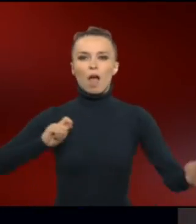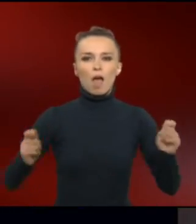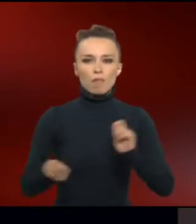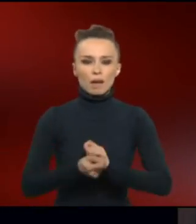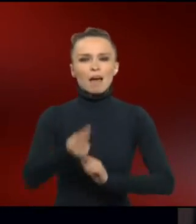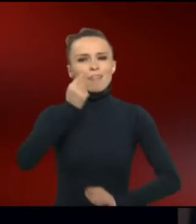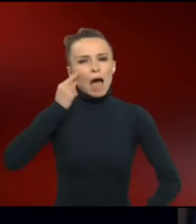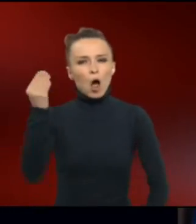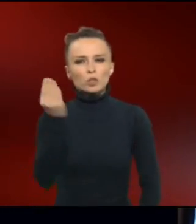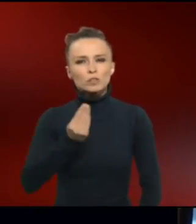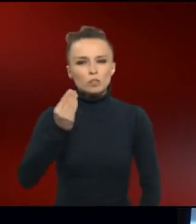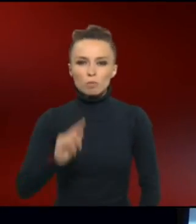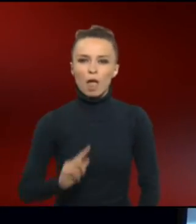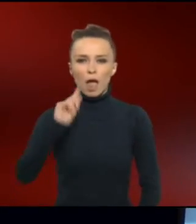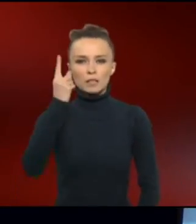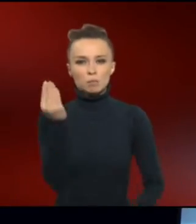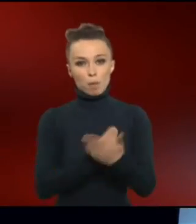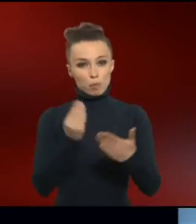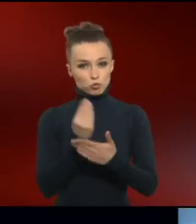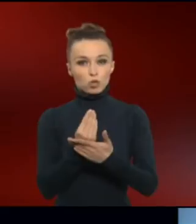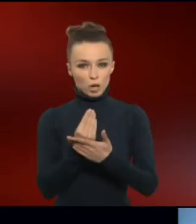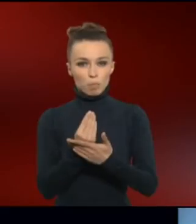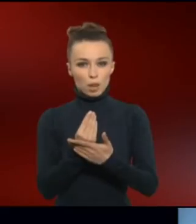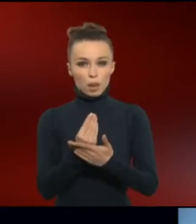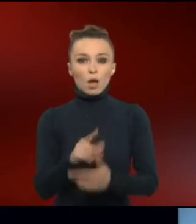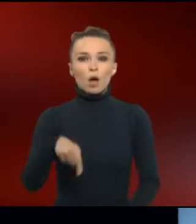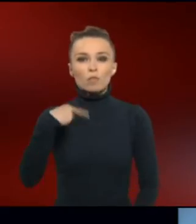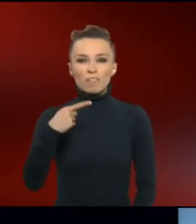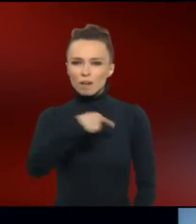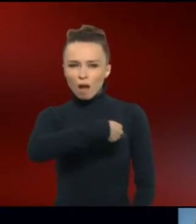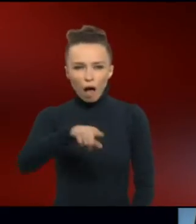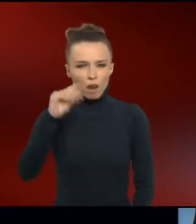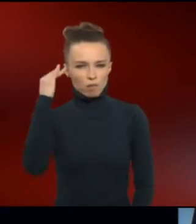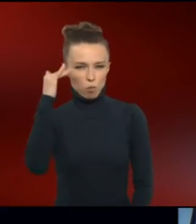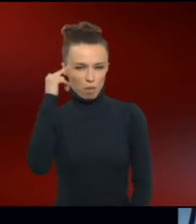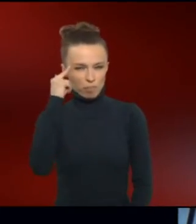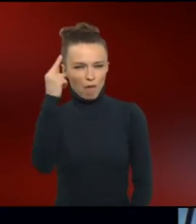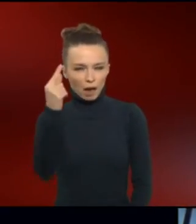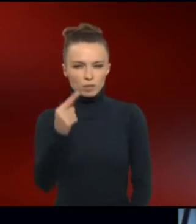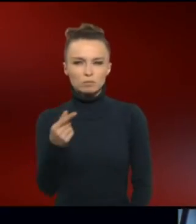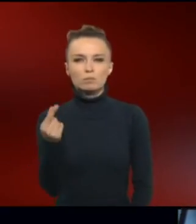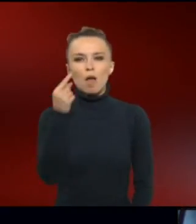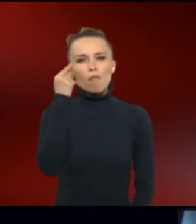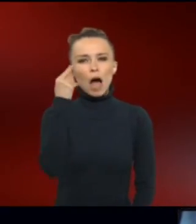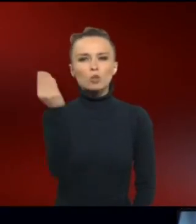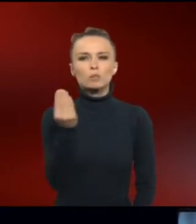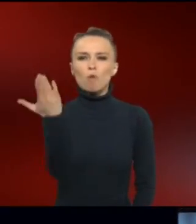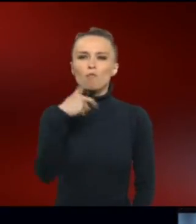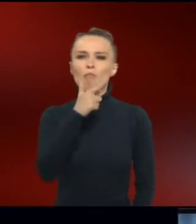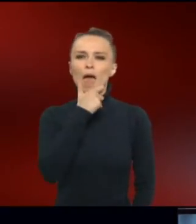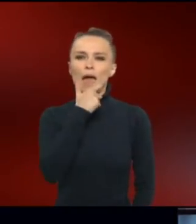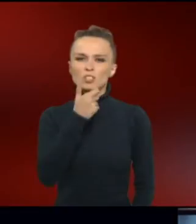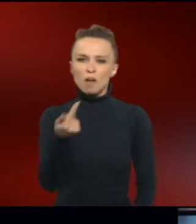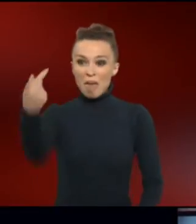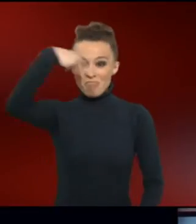als das Down-Syndrom zum ersten Mal beschrieben wurde. Und wenn Sie jetzt denken, Down-Syndrom, das kommt vom englischen